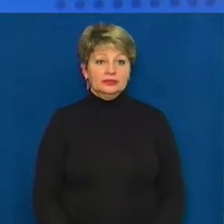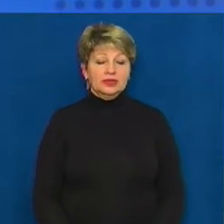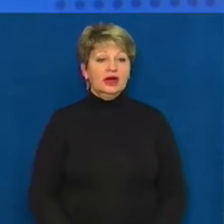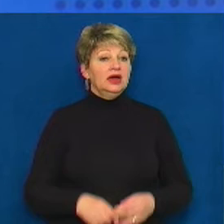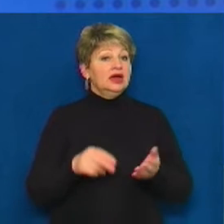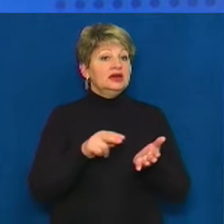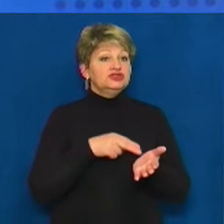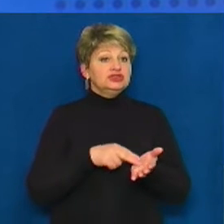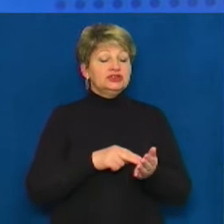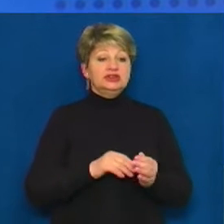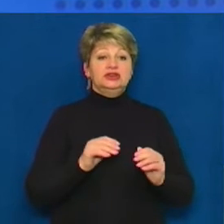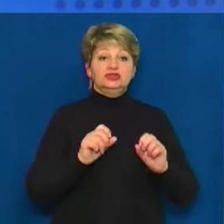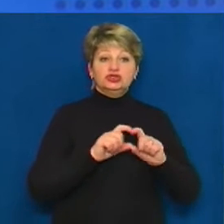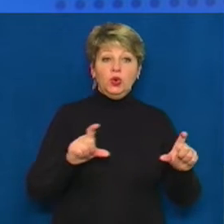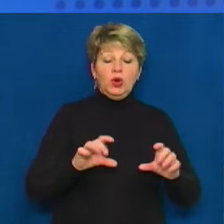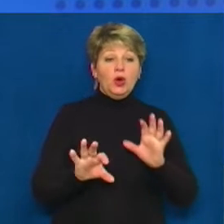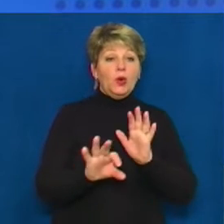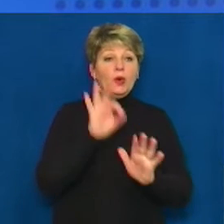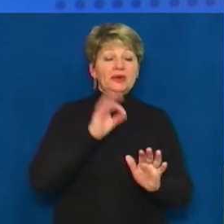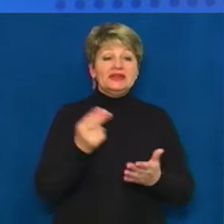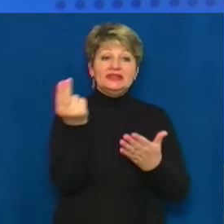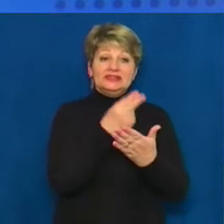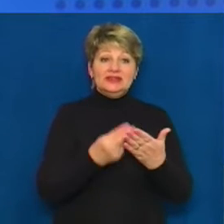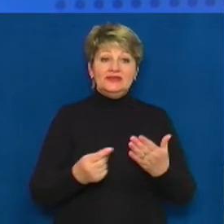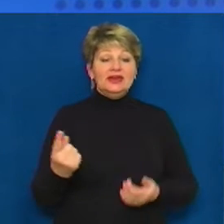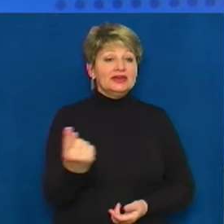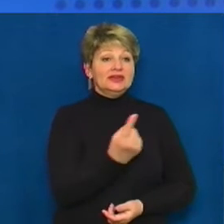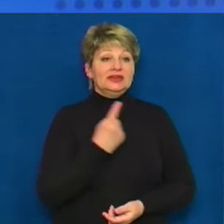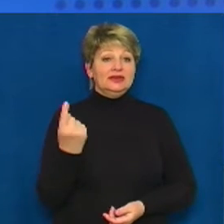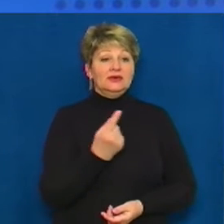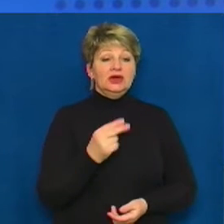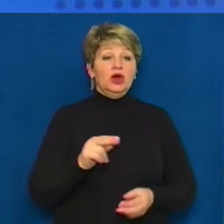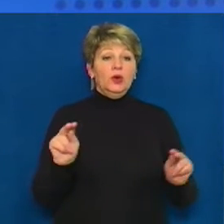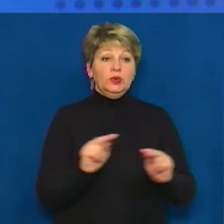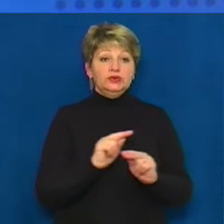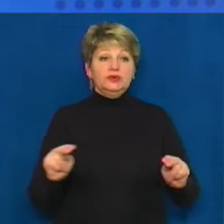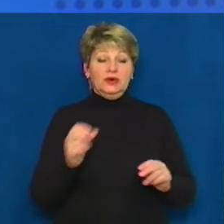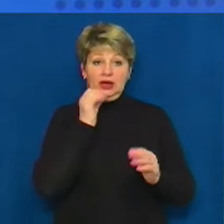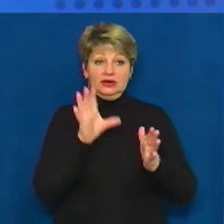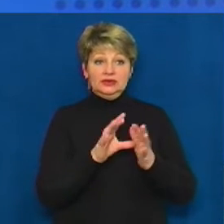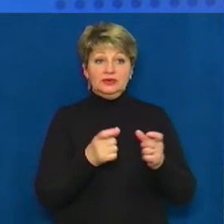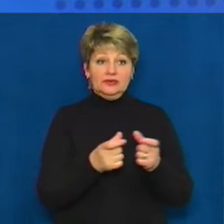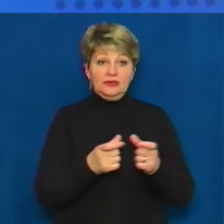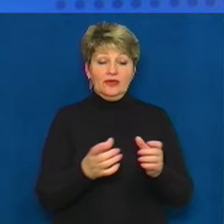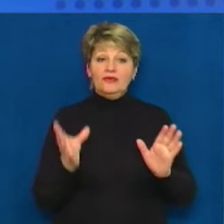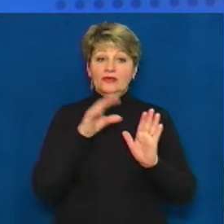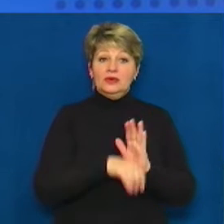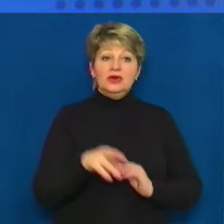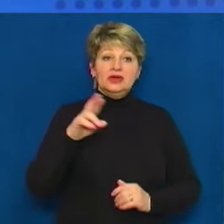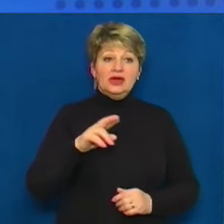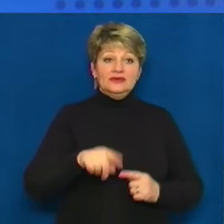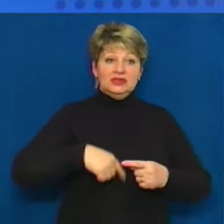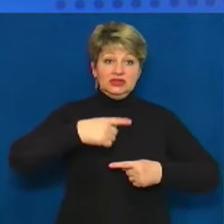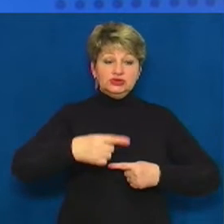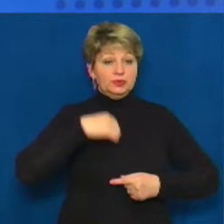Черкаські школярії обрали дизайн єдиного українського учнівського електронного квитка. Його впровадять із січня наступного року. Про це